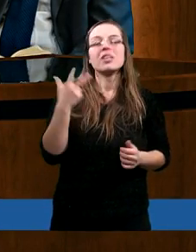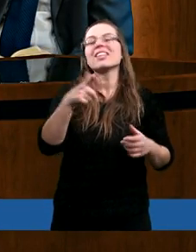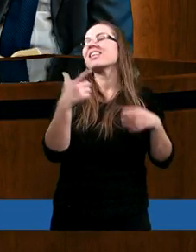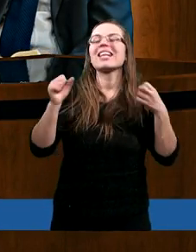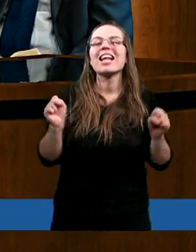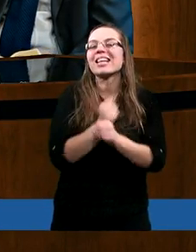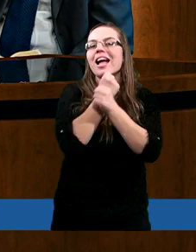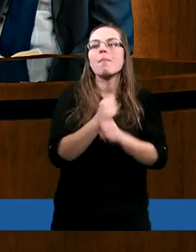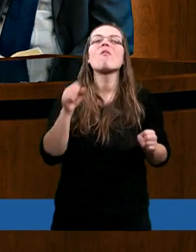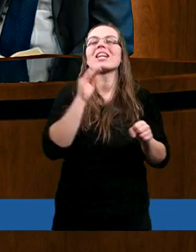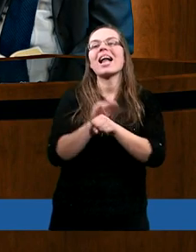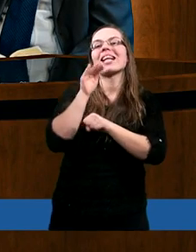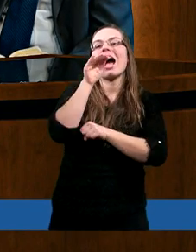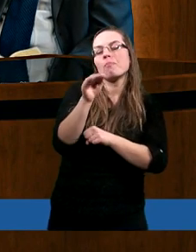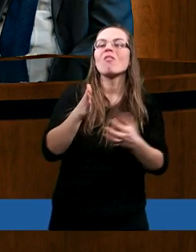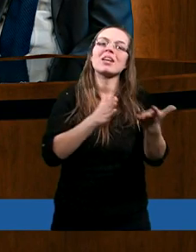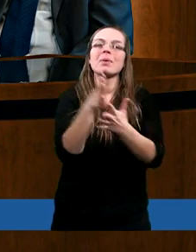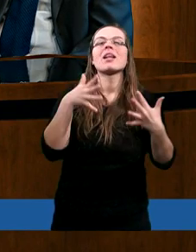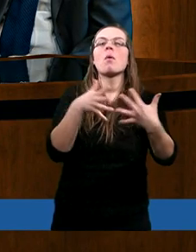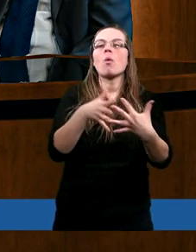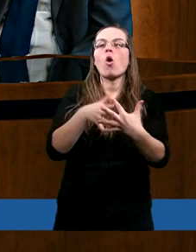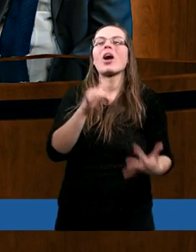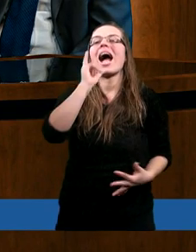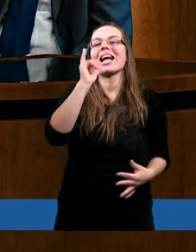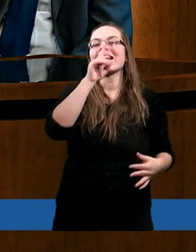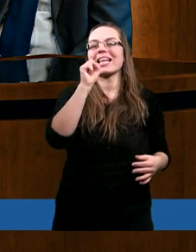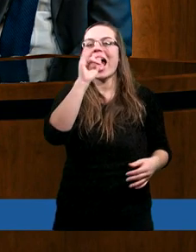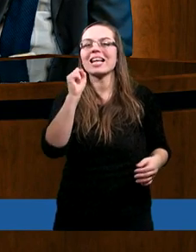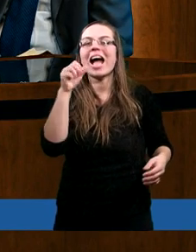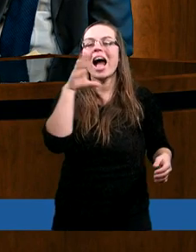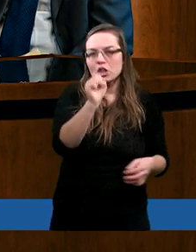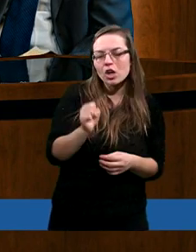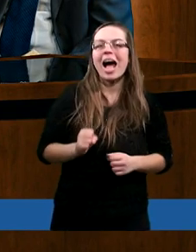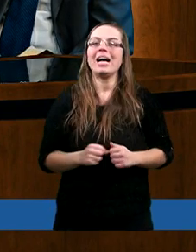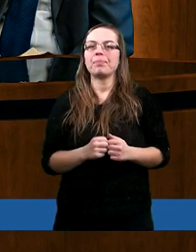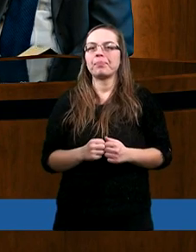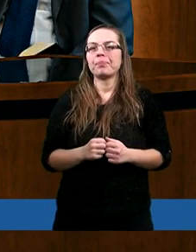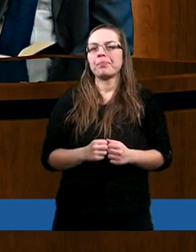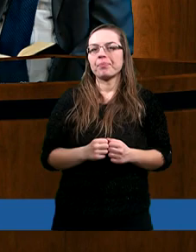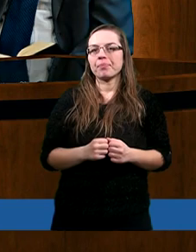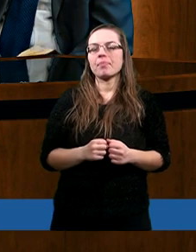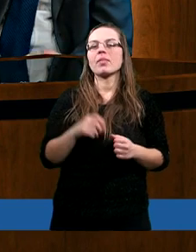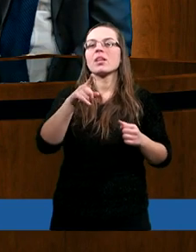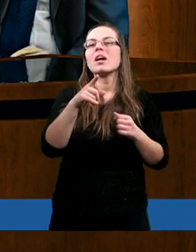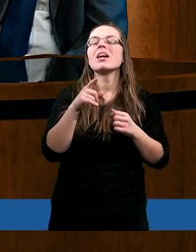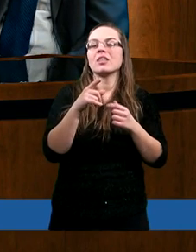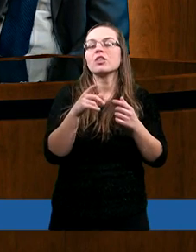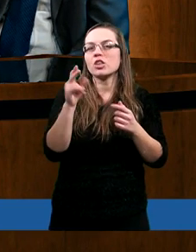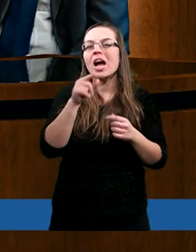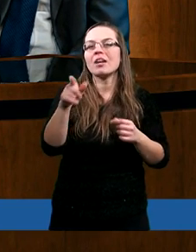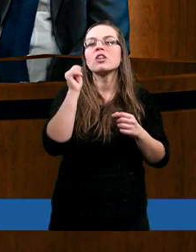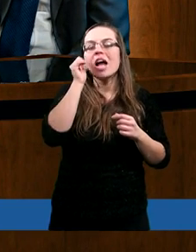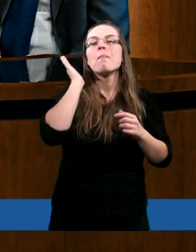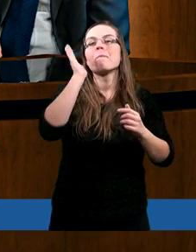niesamowita zapowiedź przez proroka Izajasza, że niewiasta, że dziewica